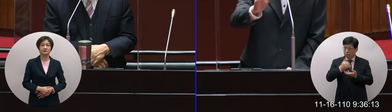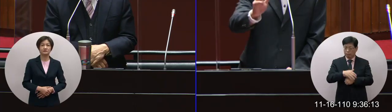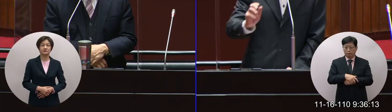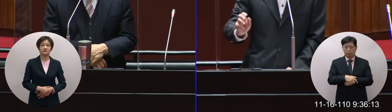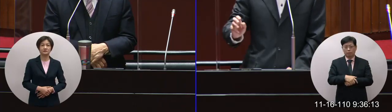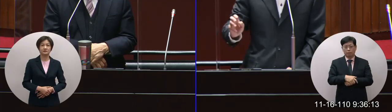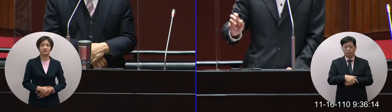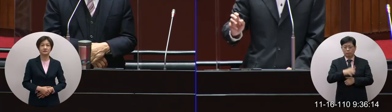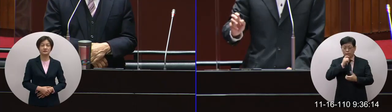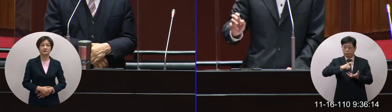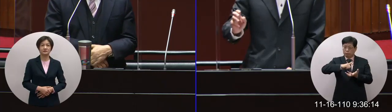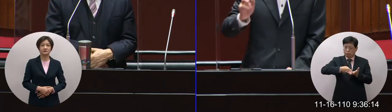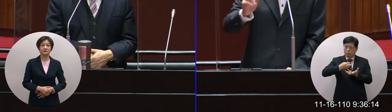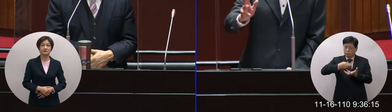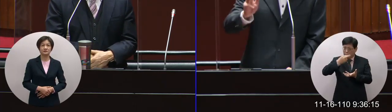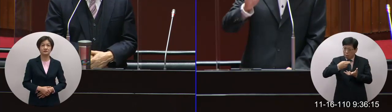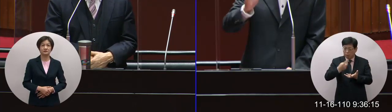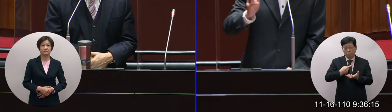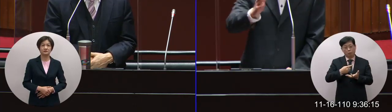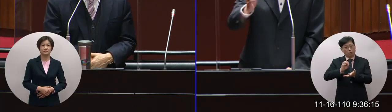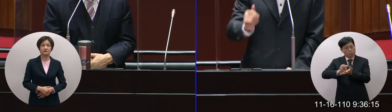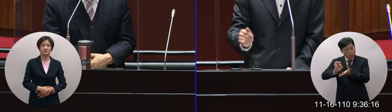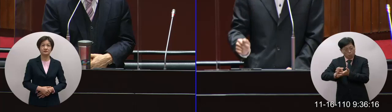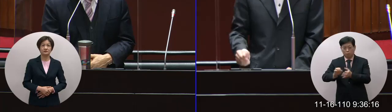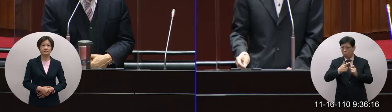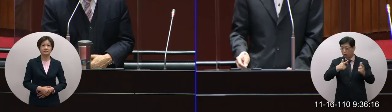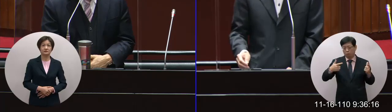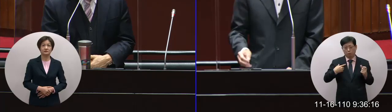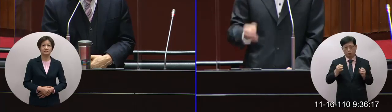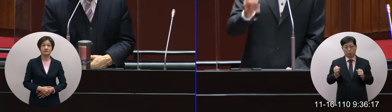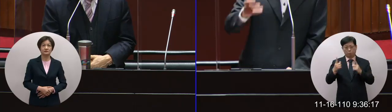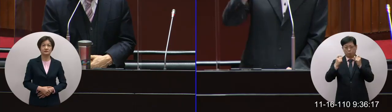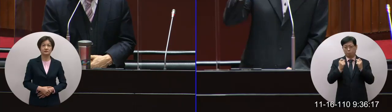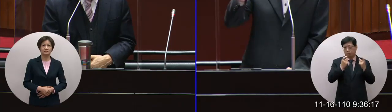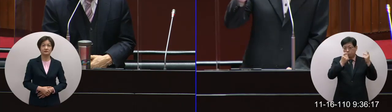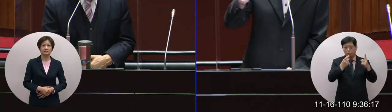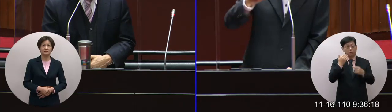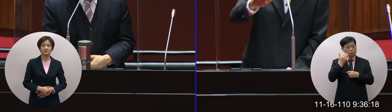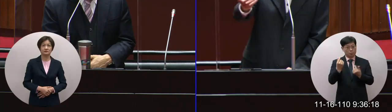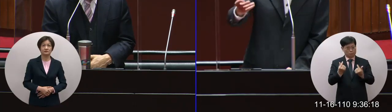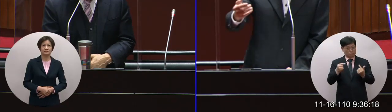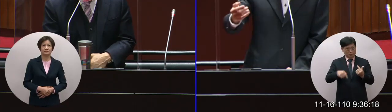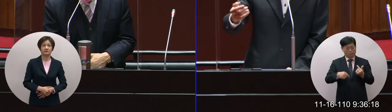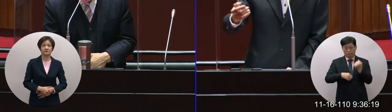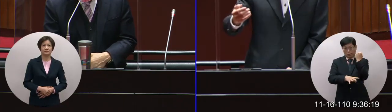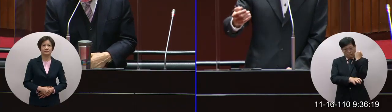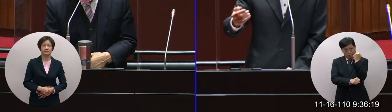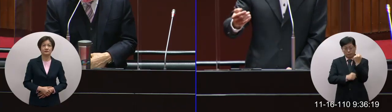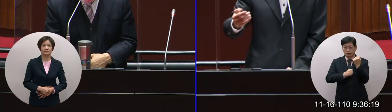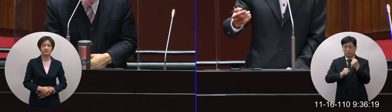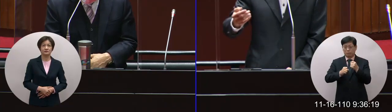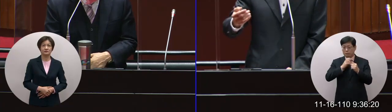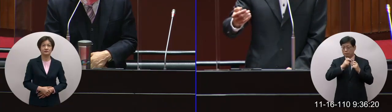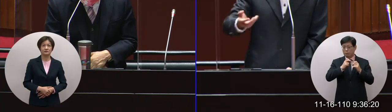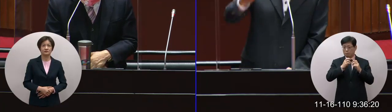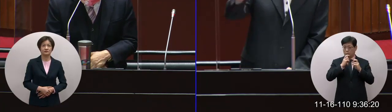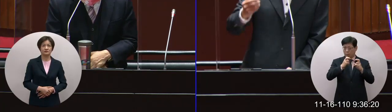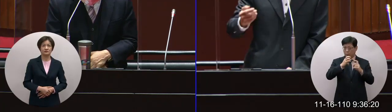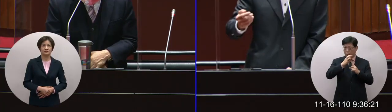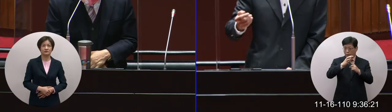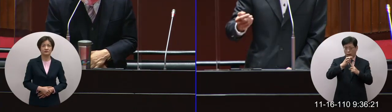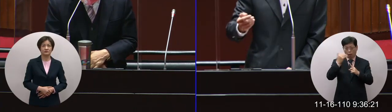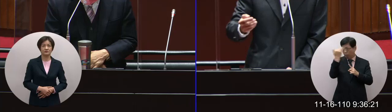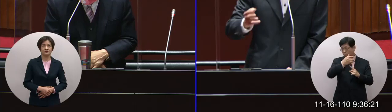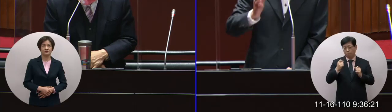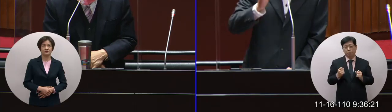鵝米酸啊用的啊通通在漲如果連這個基本的大眾運輸工具一下